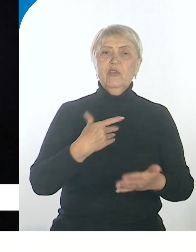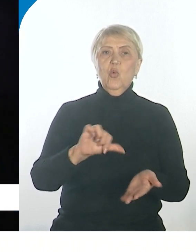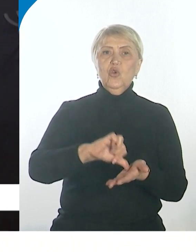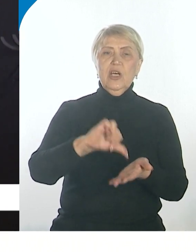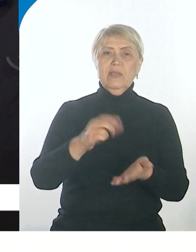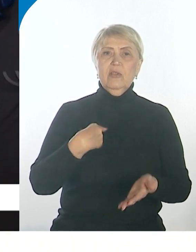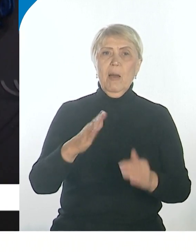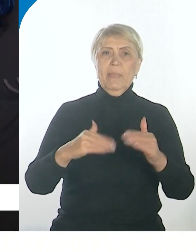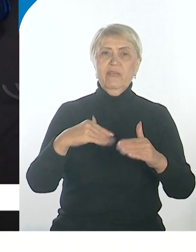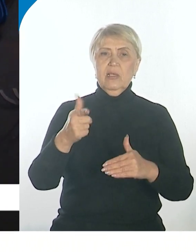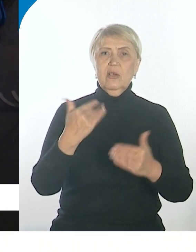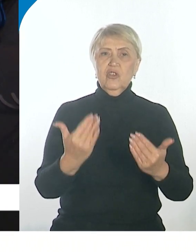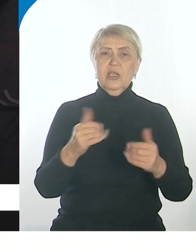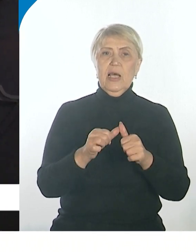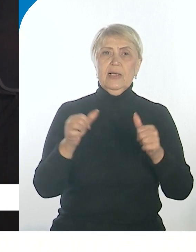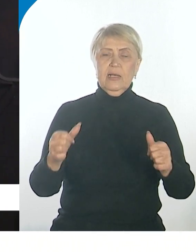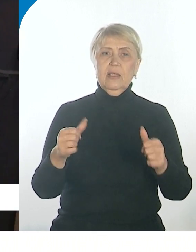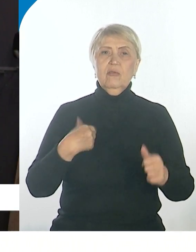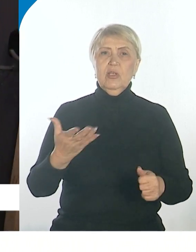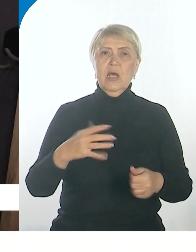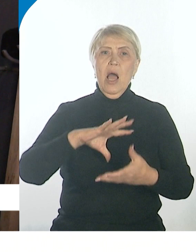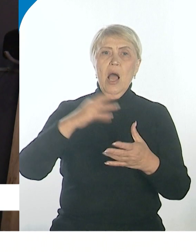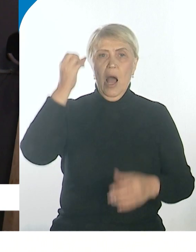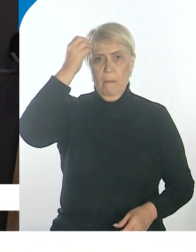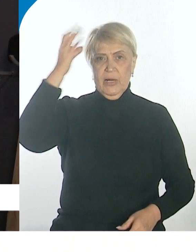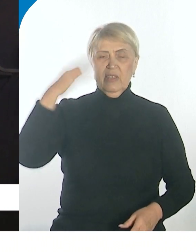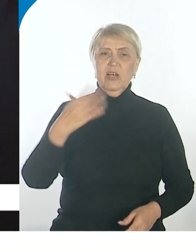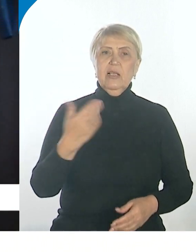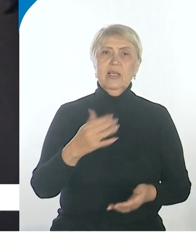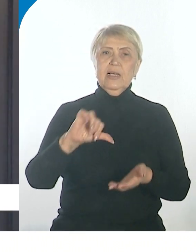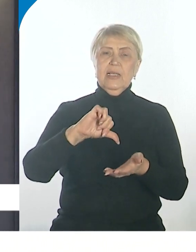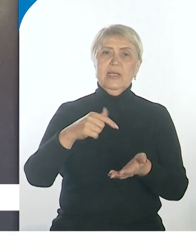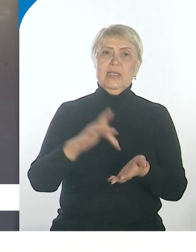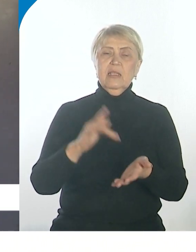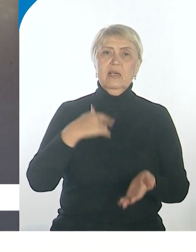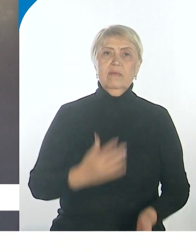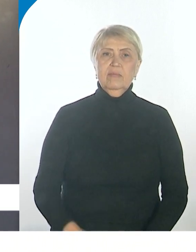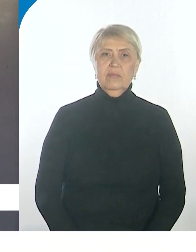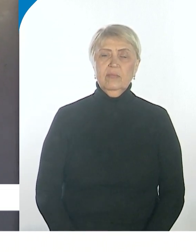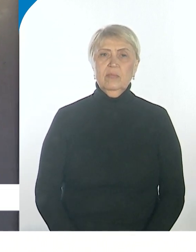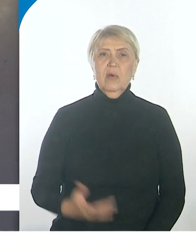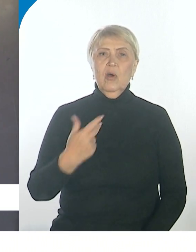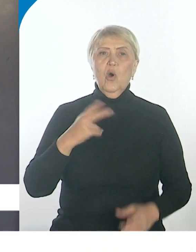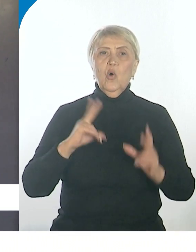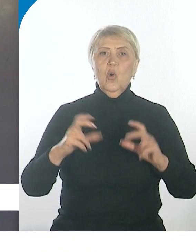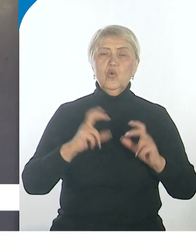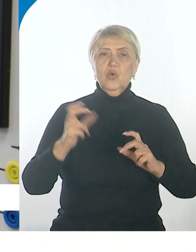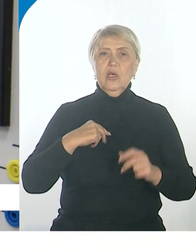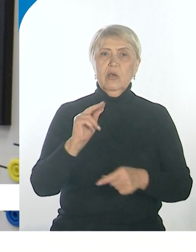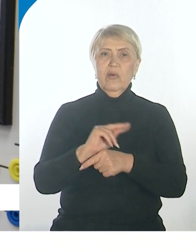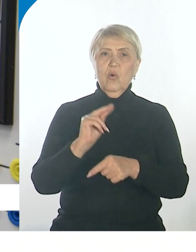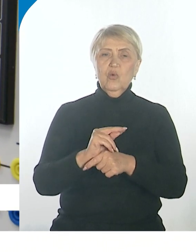«Профессионалитет». Уже открыто 4 образовательно-производственных центра, в том числе в колледже водного транспорта. Студентов учат бороться с